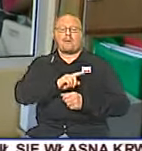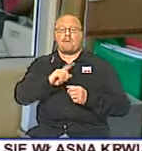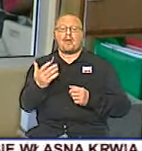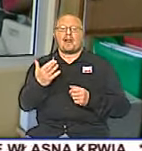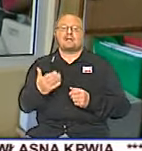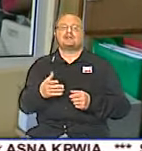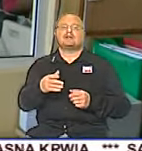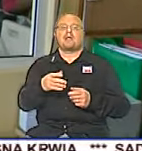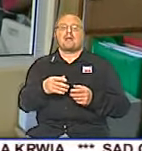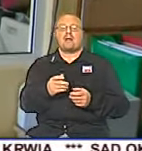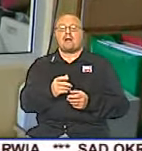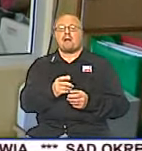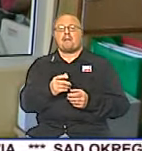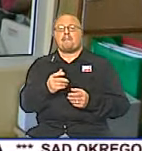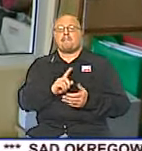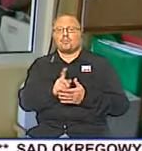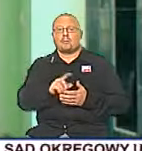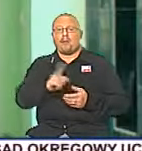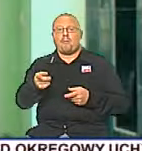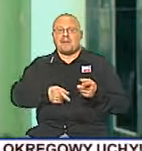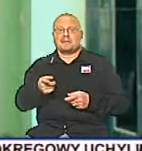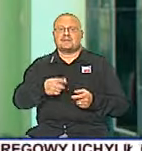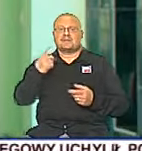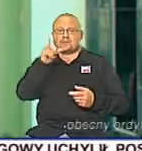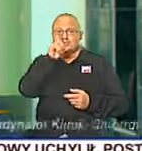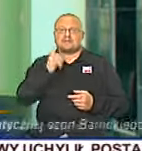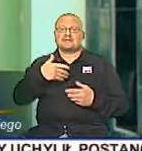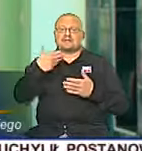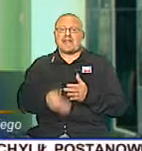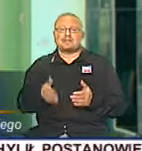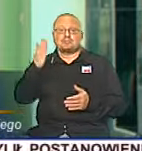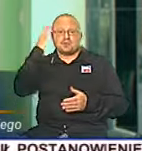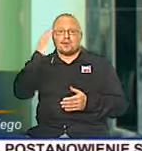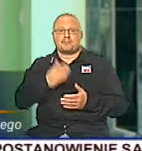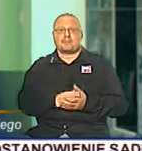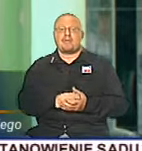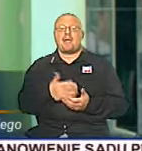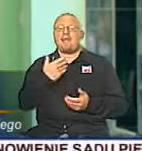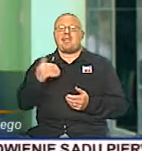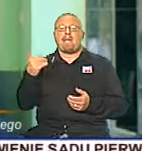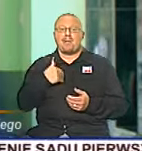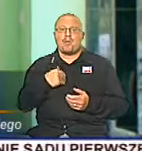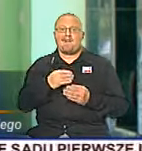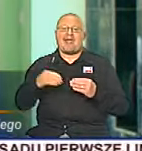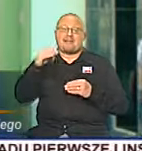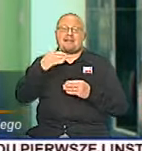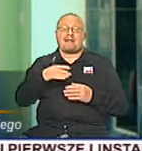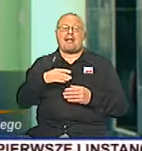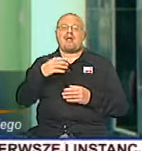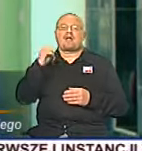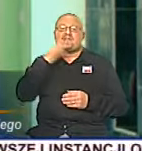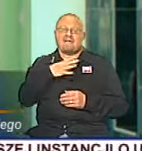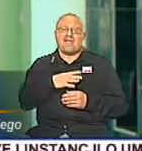po operacji pacjent stracił przytomność. Wyraźnie wyczytałem w historii, że nie było nadmiernego okrwawienia podczas